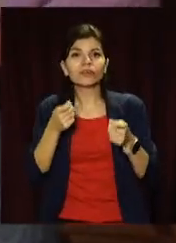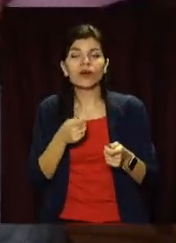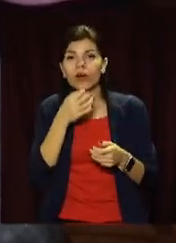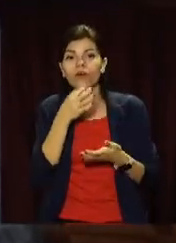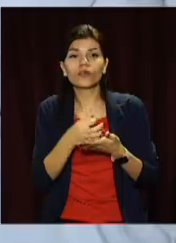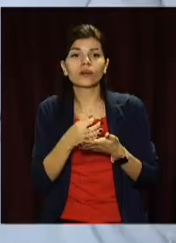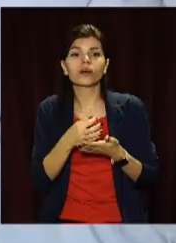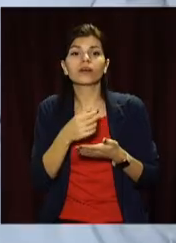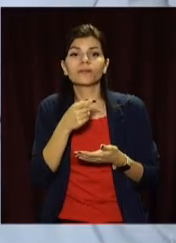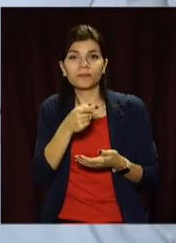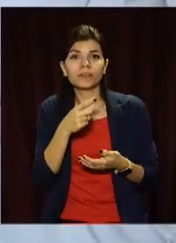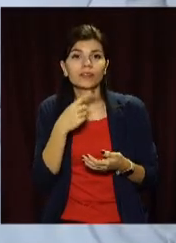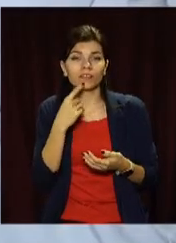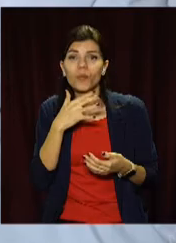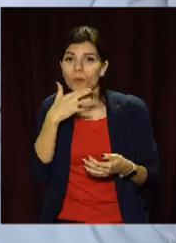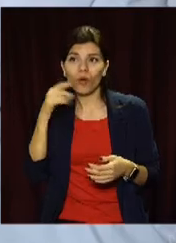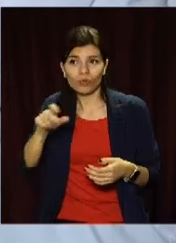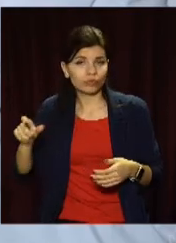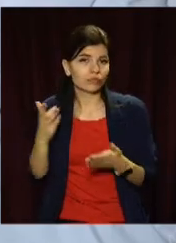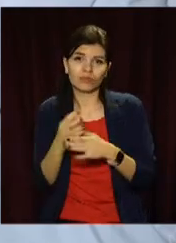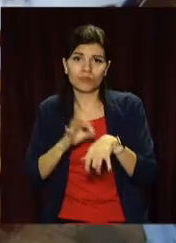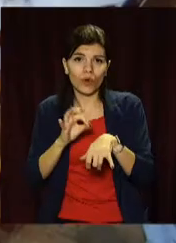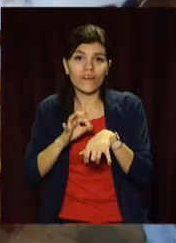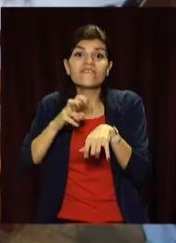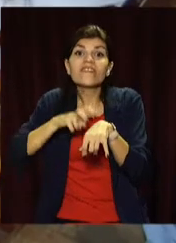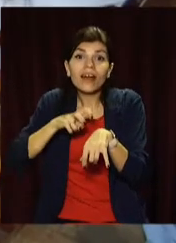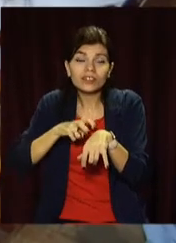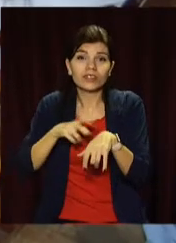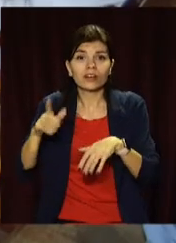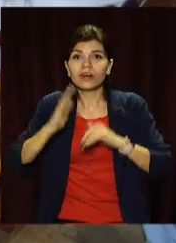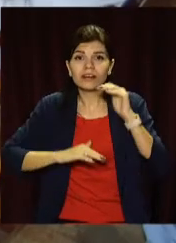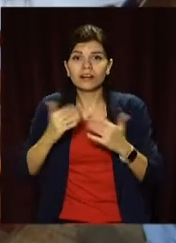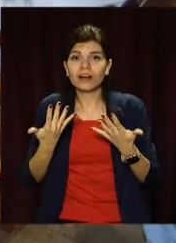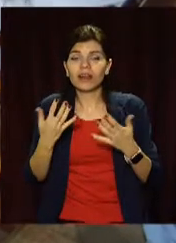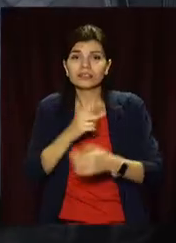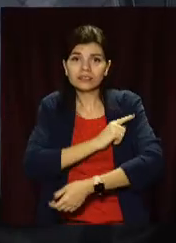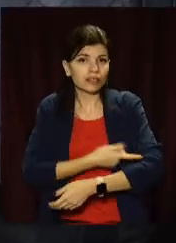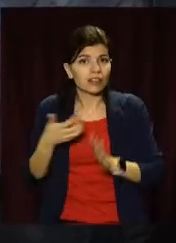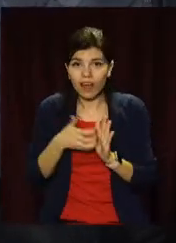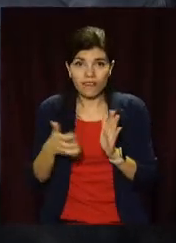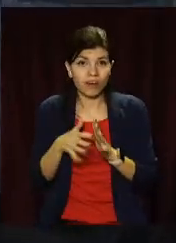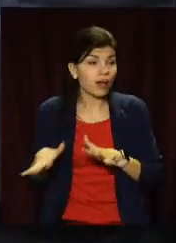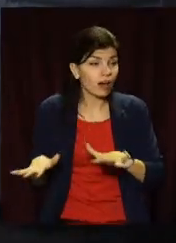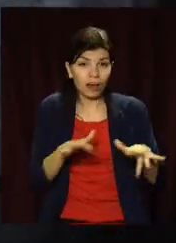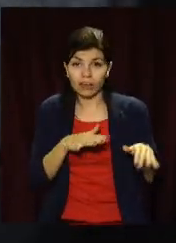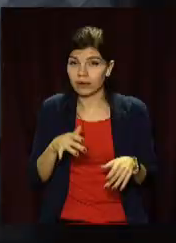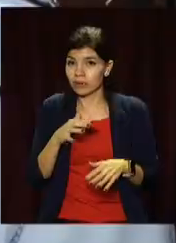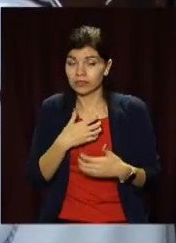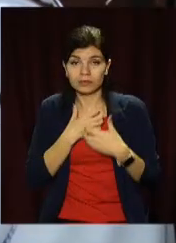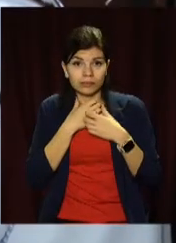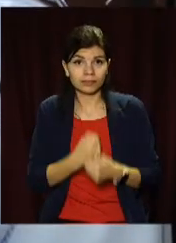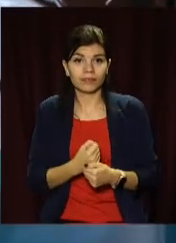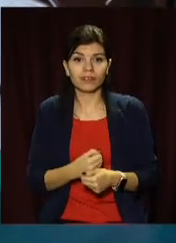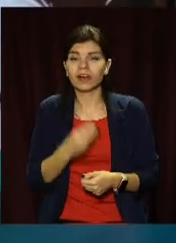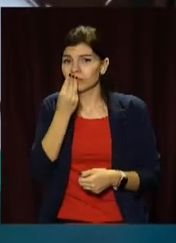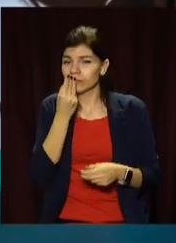нині половина пацієнтів в відділенні хворіють коронавірусом. Робочих рук і власних сил не приховує часом. Дуже бракує. Ні